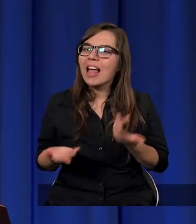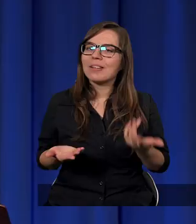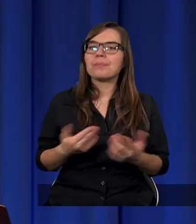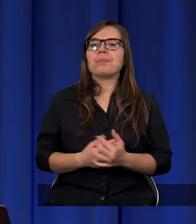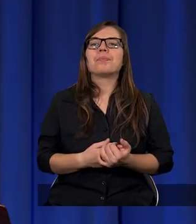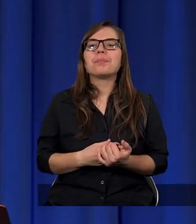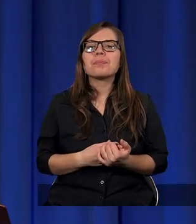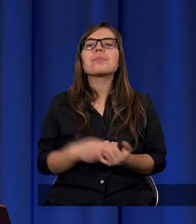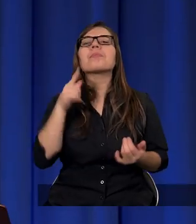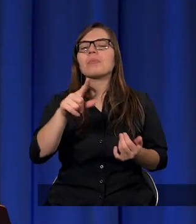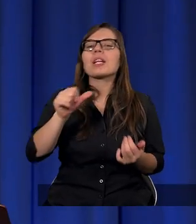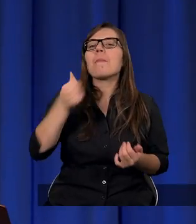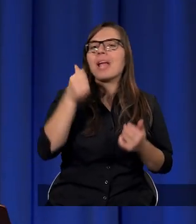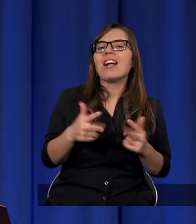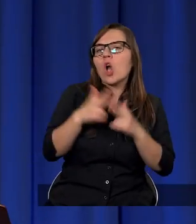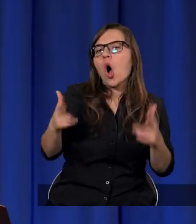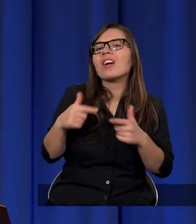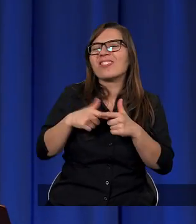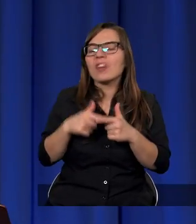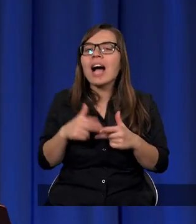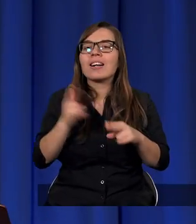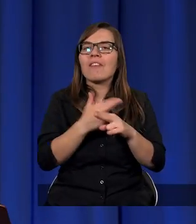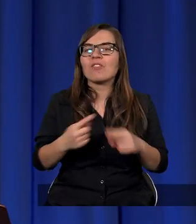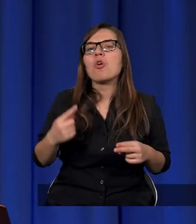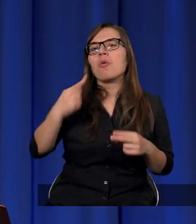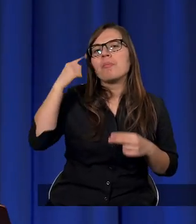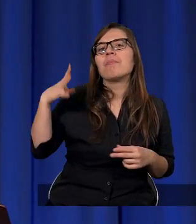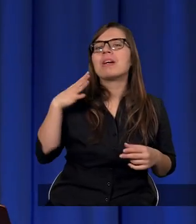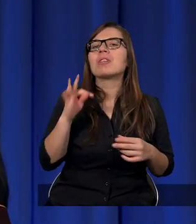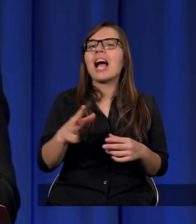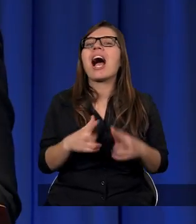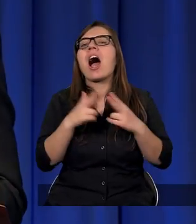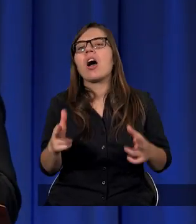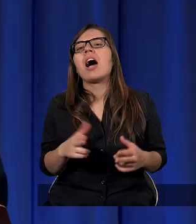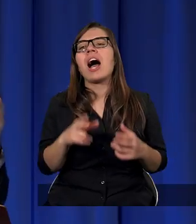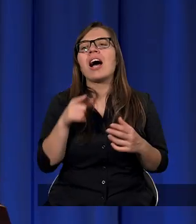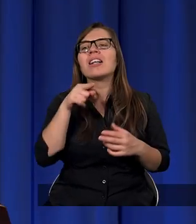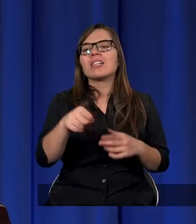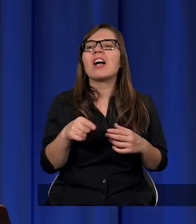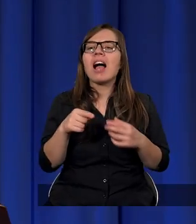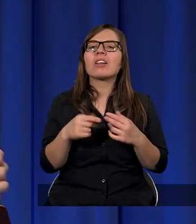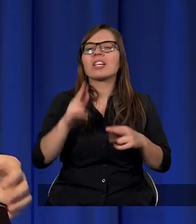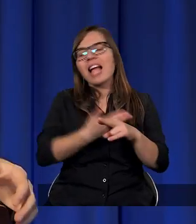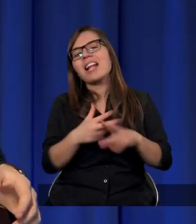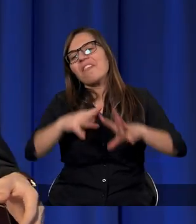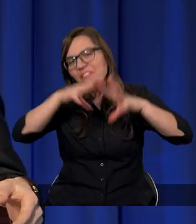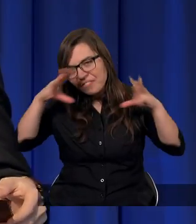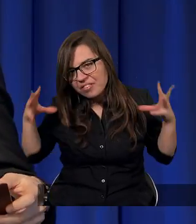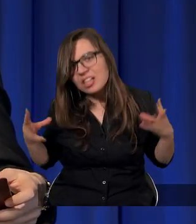I tym pierwszym okresem właśnie, o którym już wspomniałem, taki okres antytrynitaryzmu, chociaż nie wszyscy byli